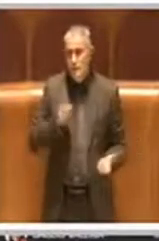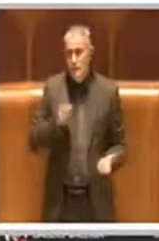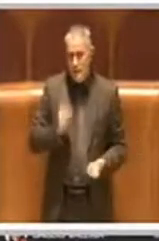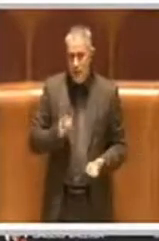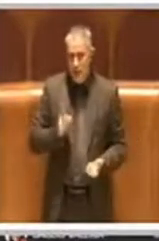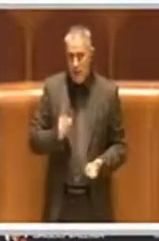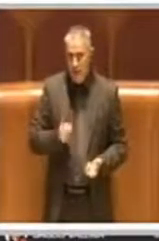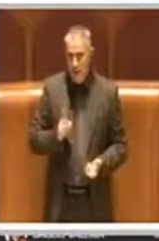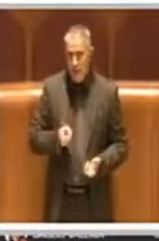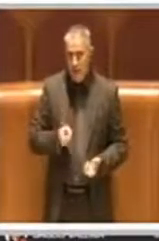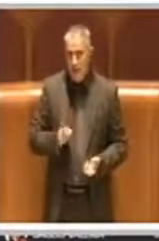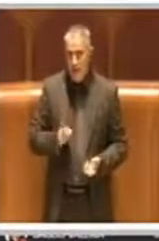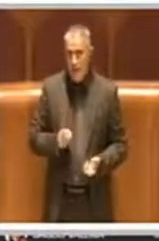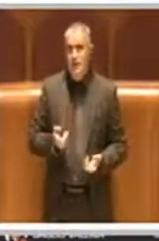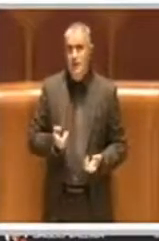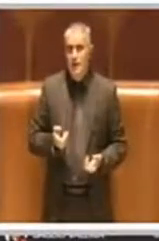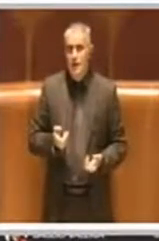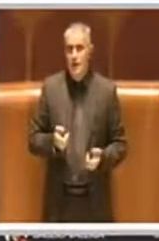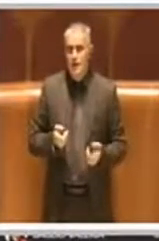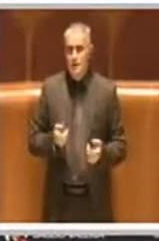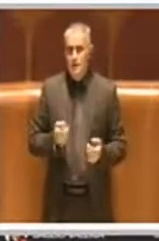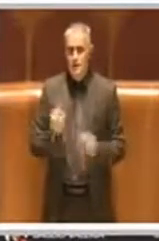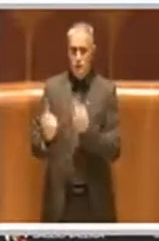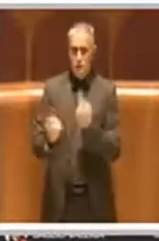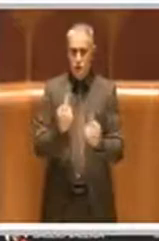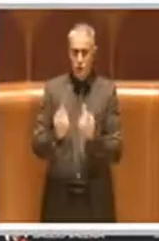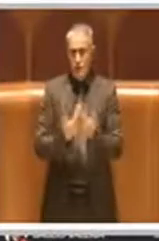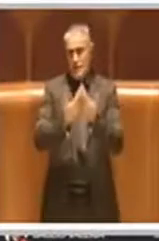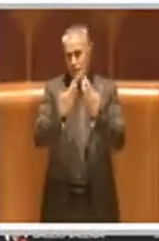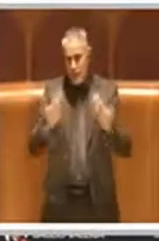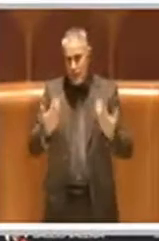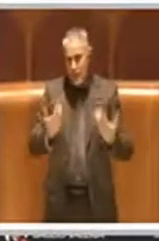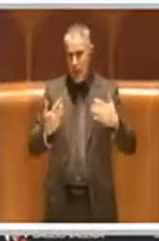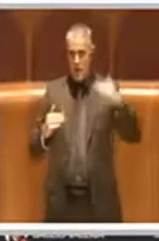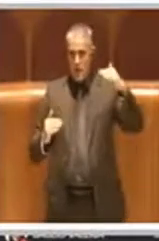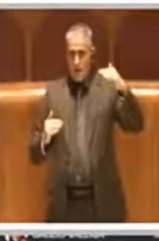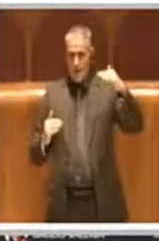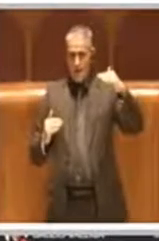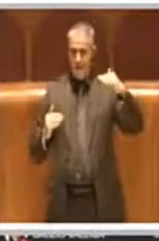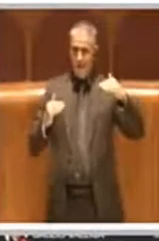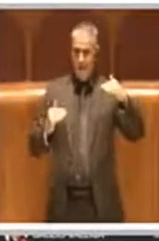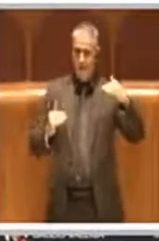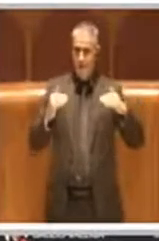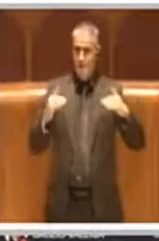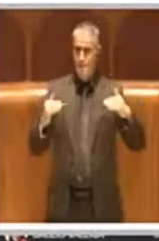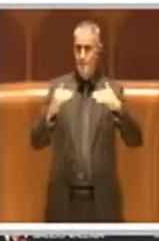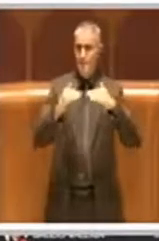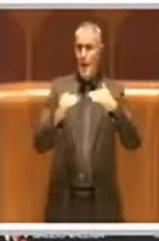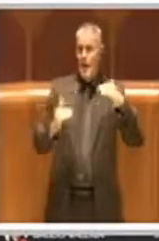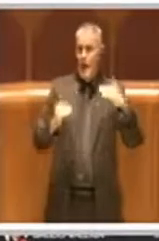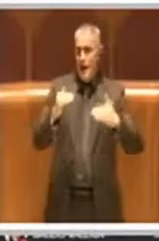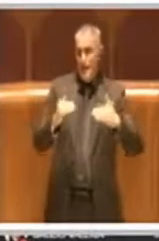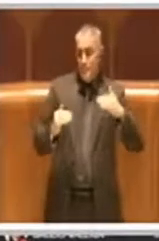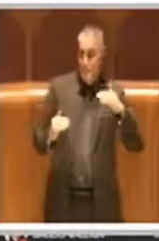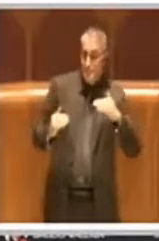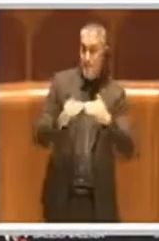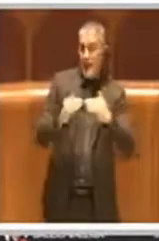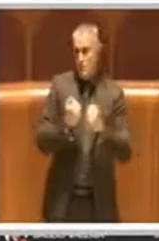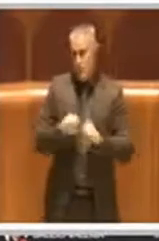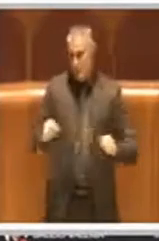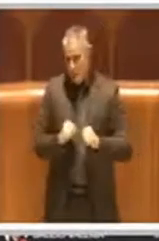non dico in paro perché è impossibile, ma un po' di ordine appunto nei conti della